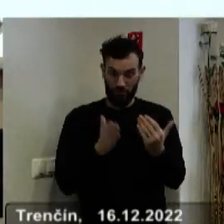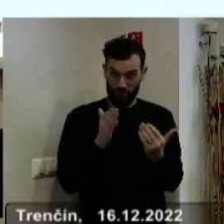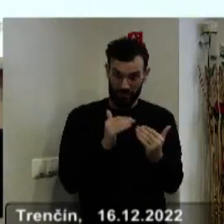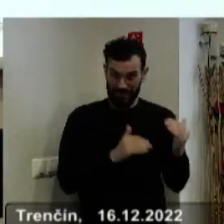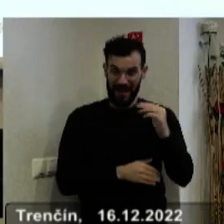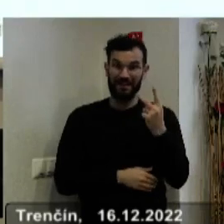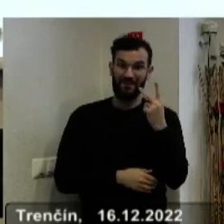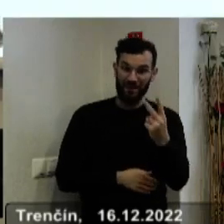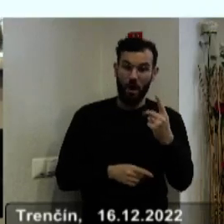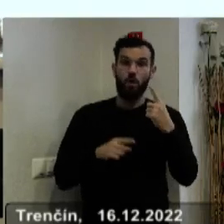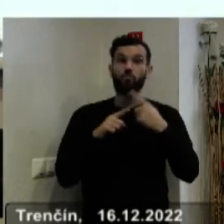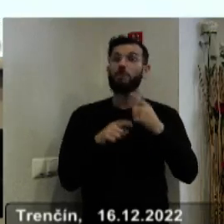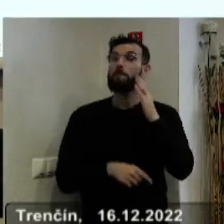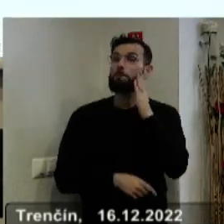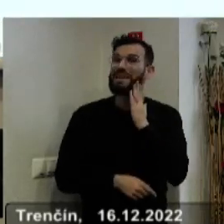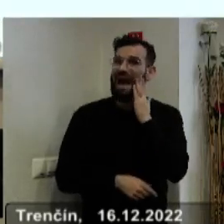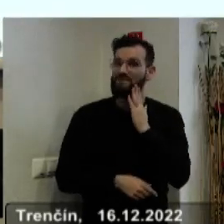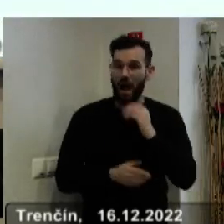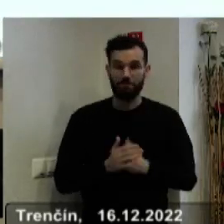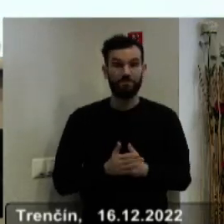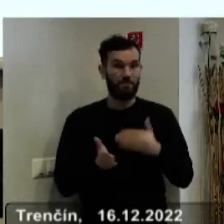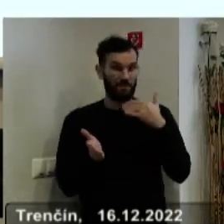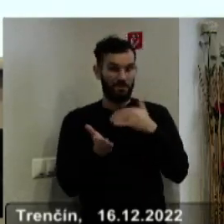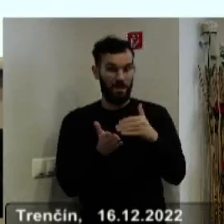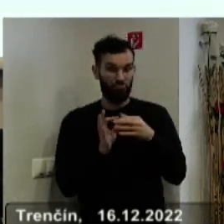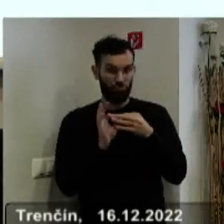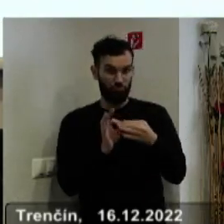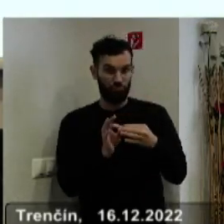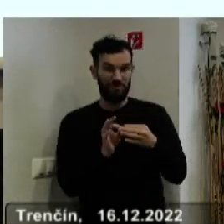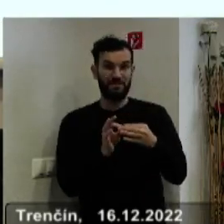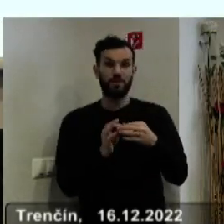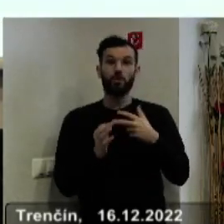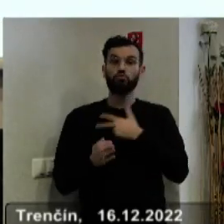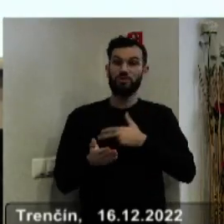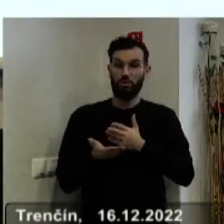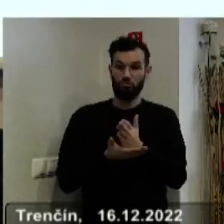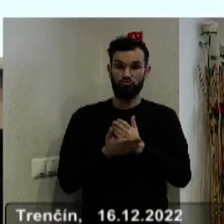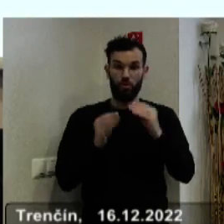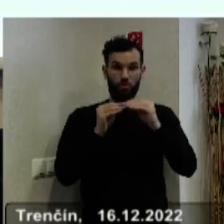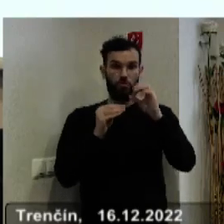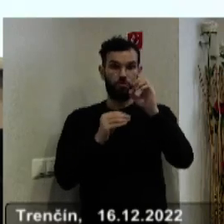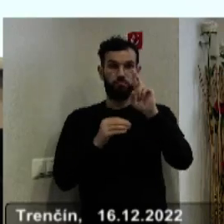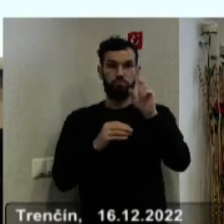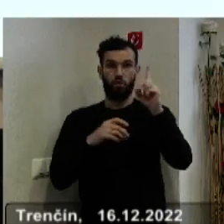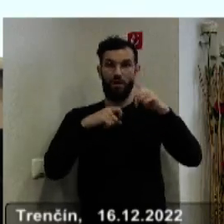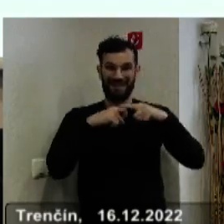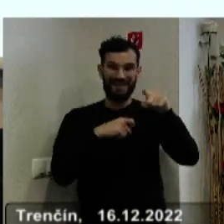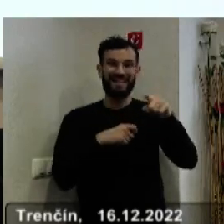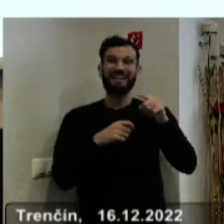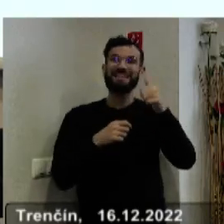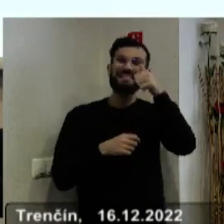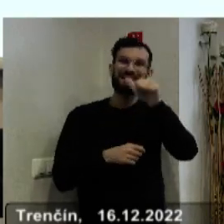a Mijava. Dodatok číslo 6 zriaďovacej listie Centra sociálnych služieb Bôrik. V Nitrianskom právne